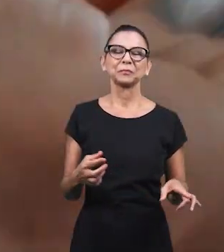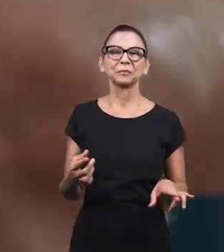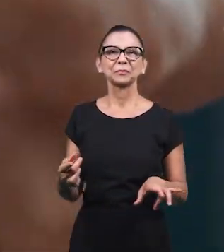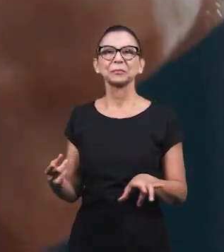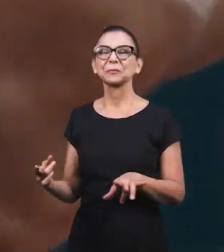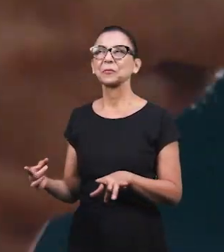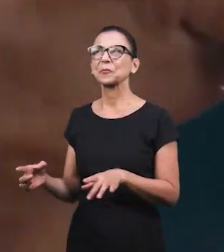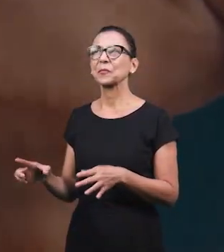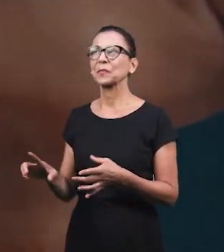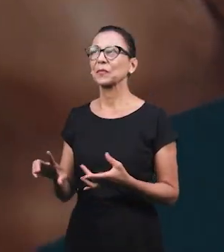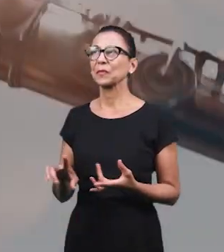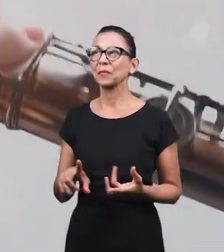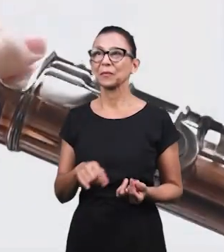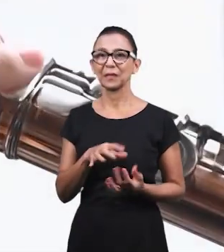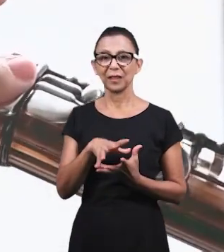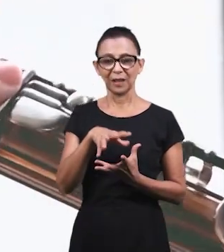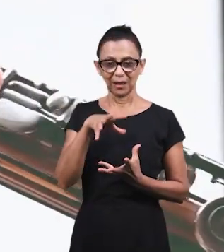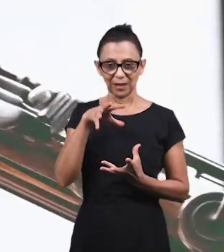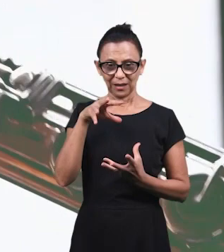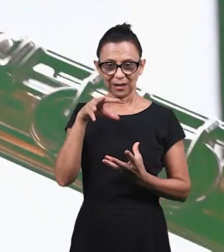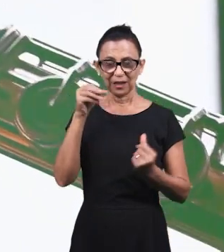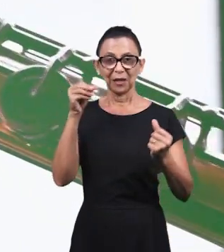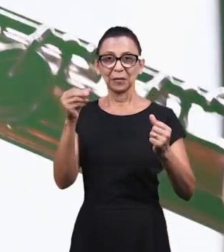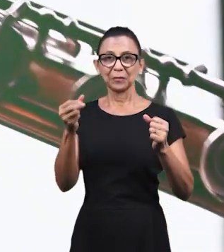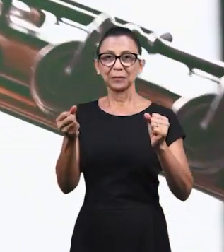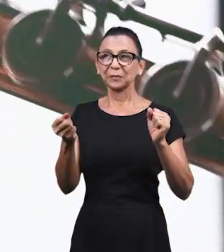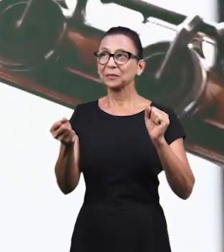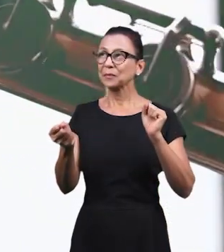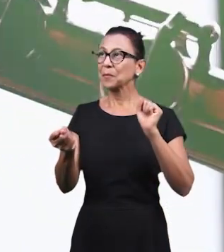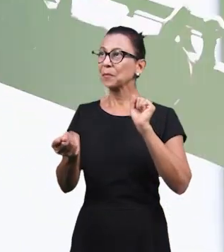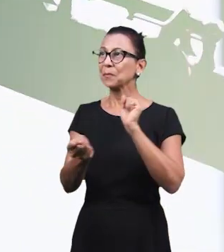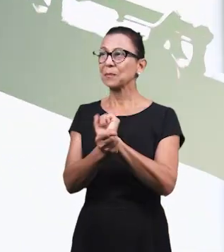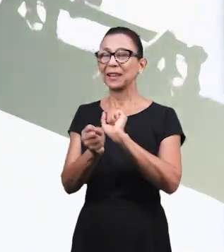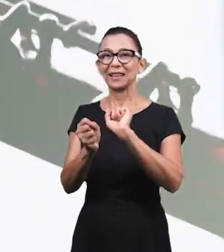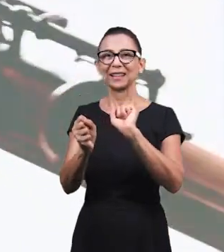И превозносить тебя В душе своей